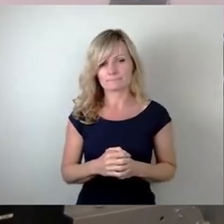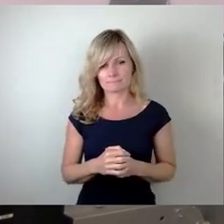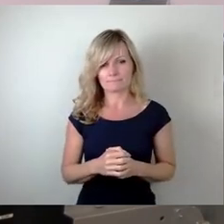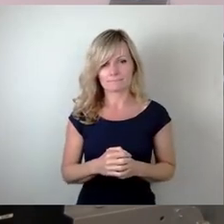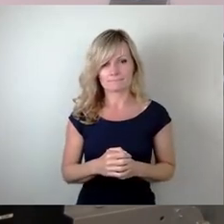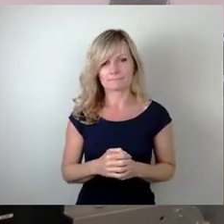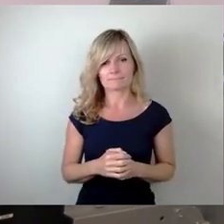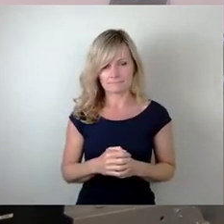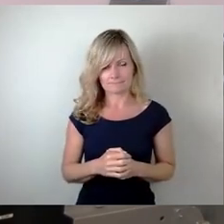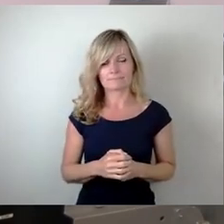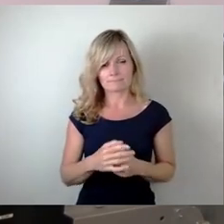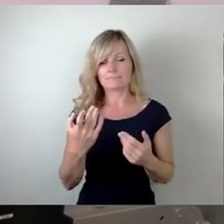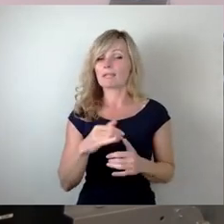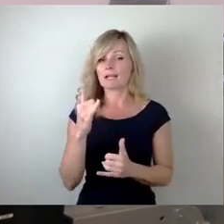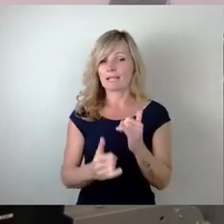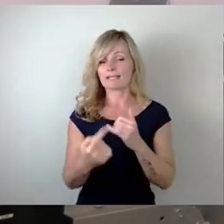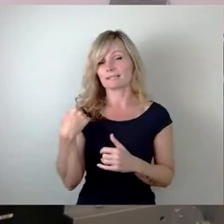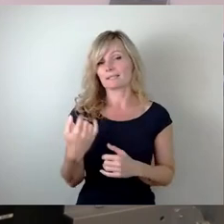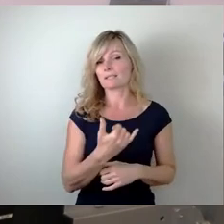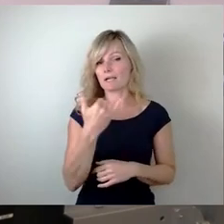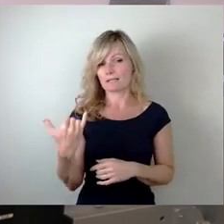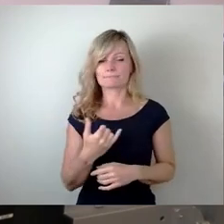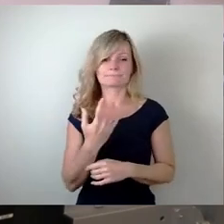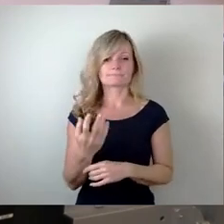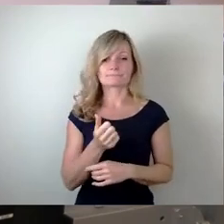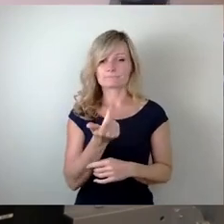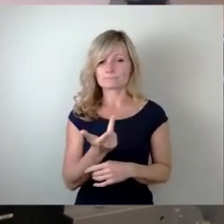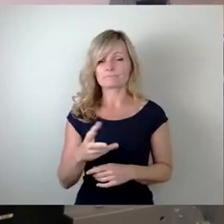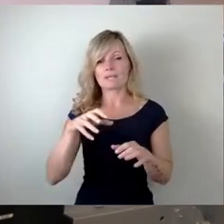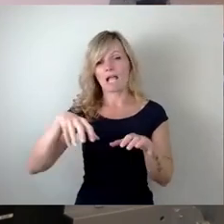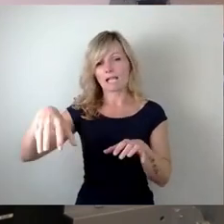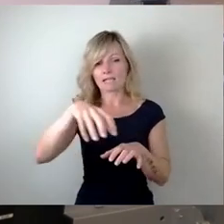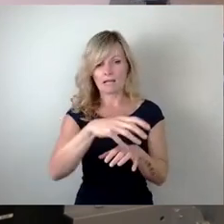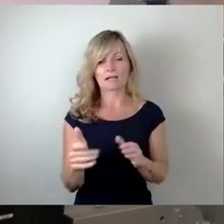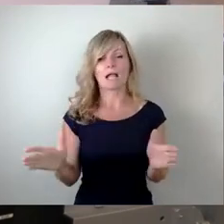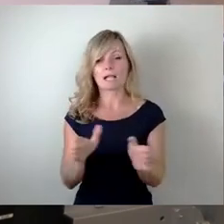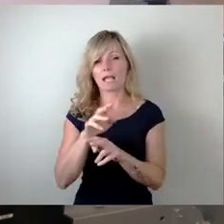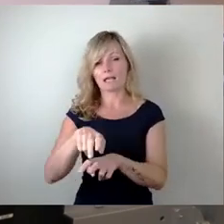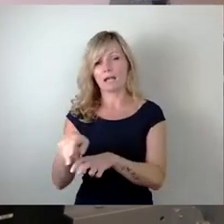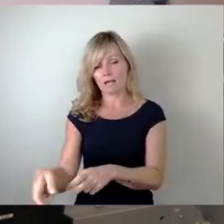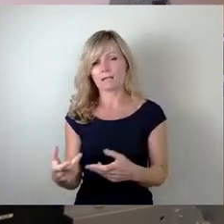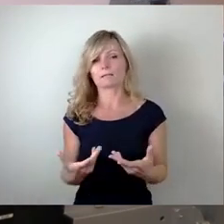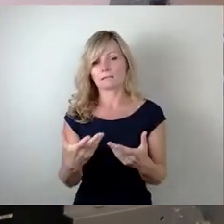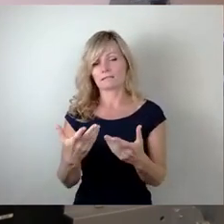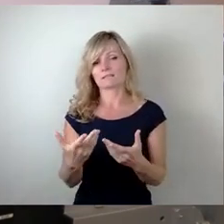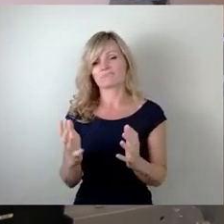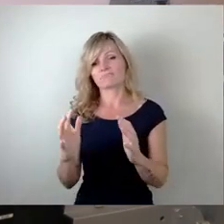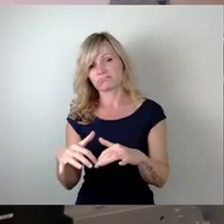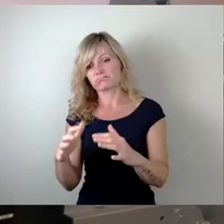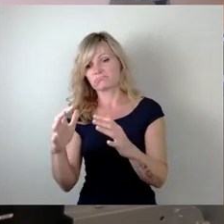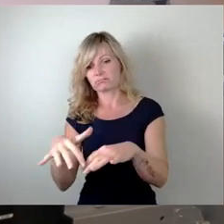So gingen in den letzten Jahren mehrere Anlagen als Kleingärten verloren. Zum Beispiel betrifft das Teile der Anlage